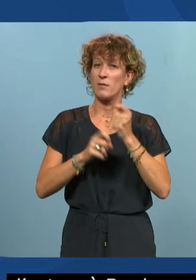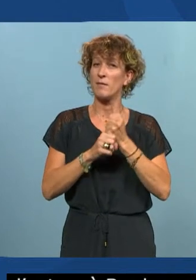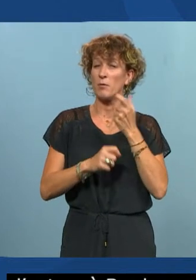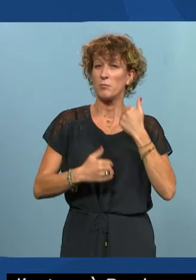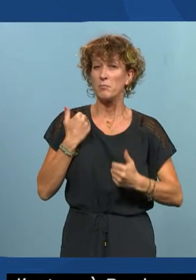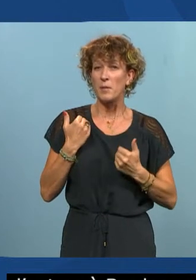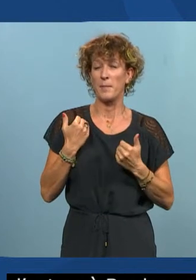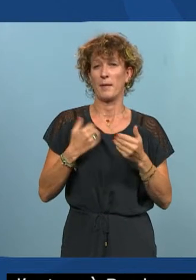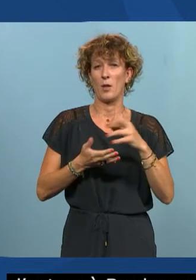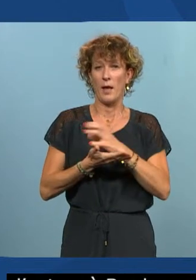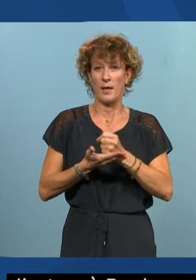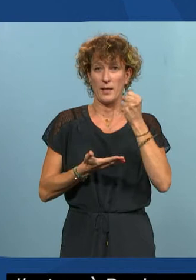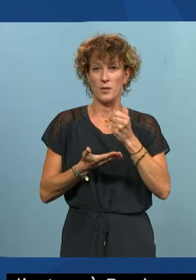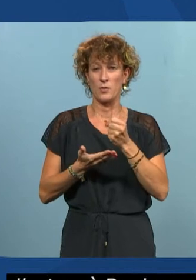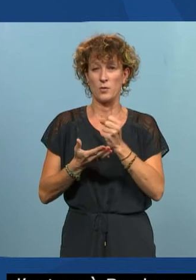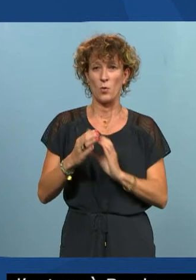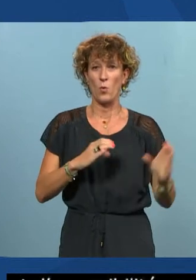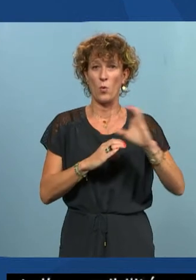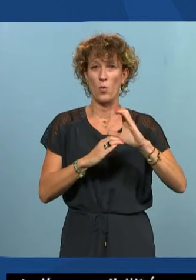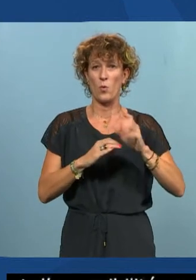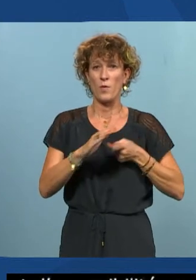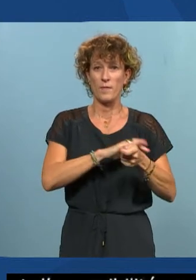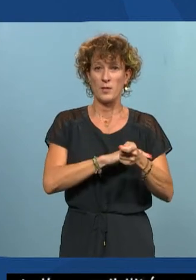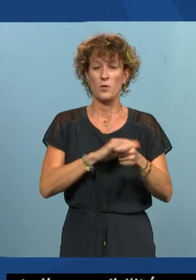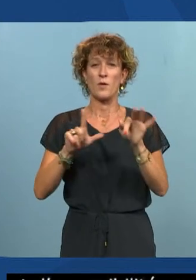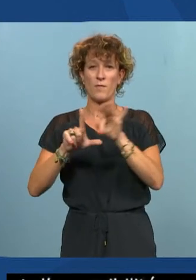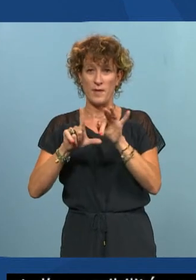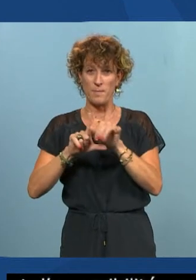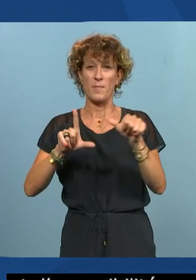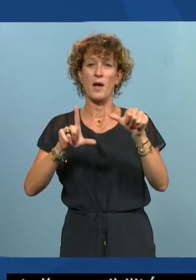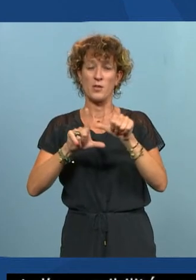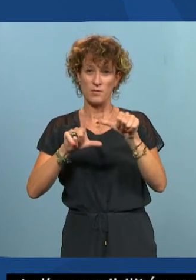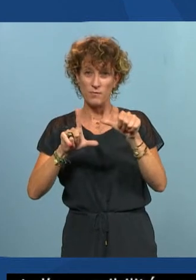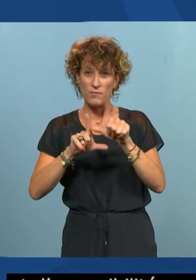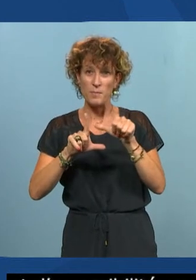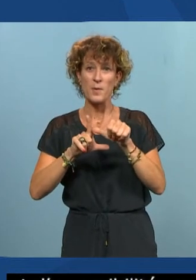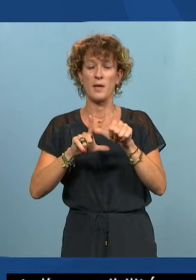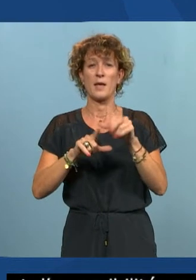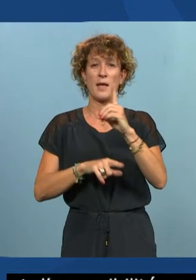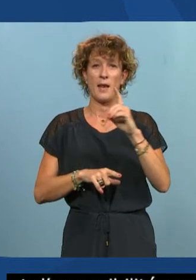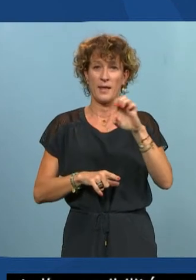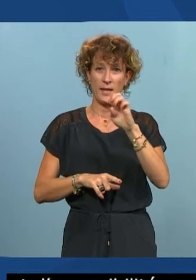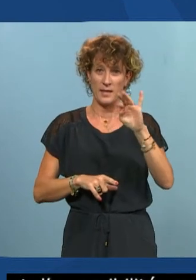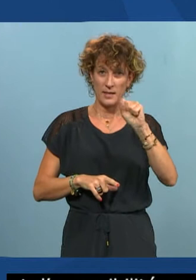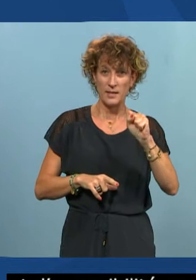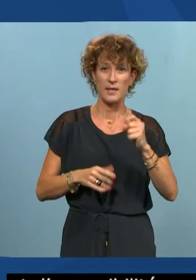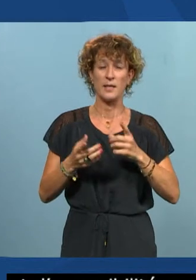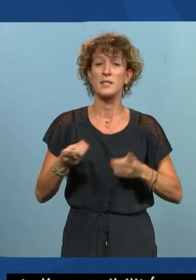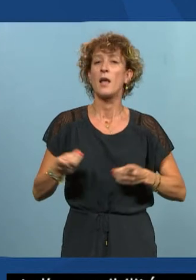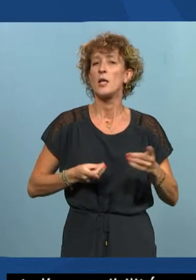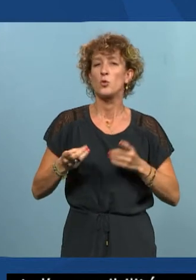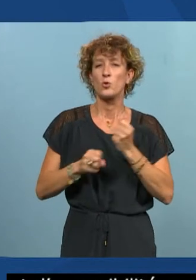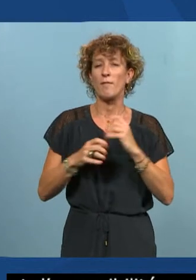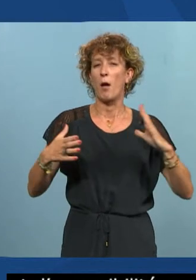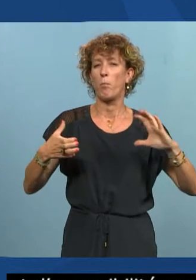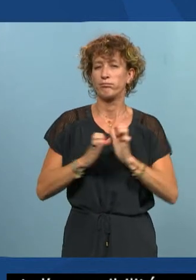copiloté et cofinancé par l'AGFIP, le FIPHFP et la DETTE, la Direction du Travail, pour faire plus